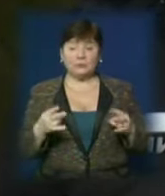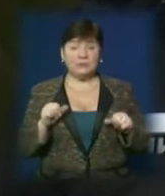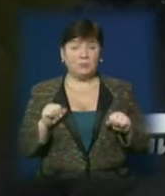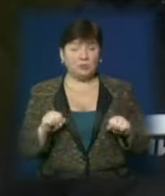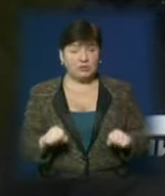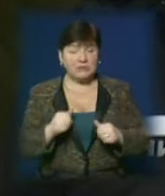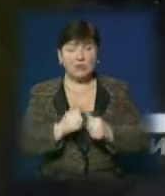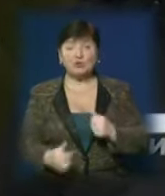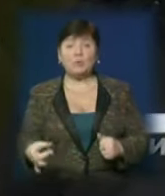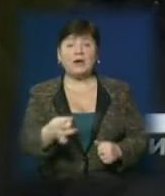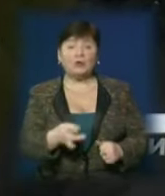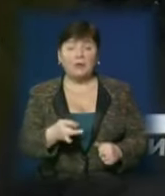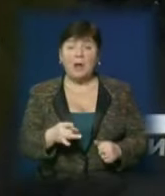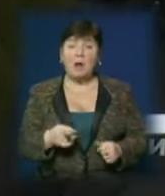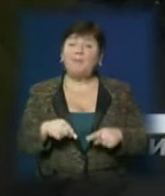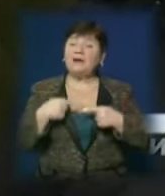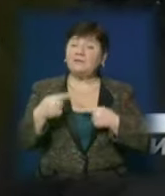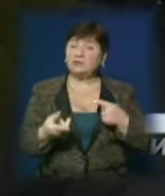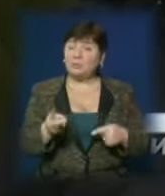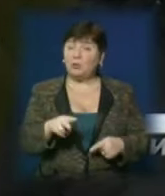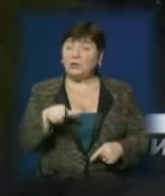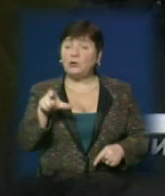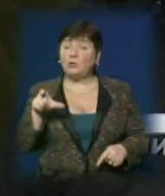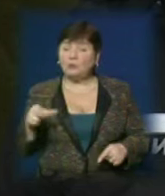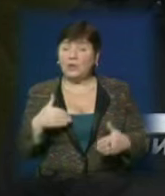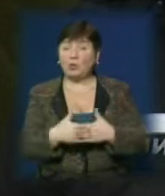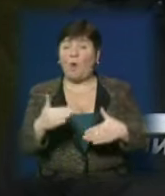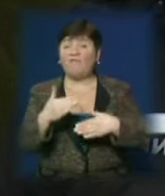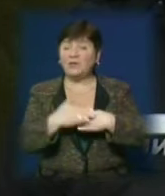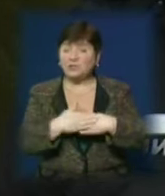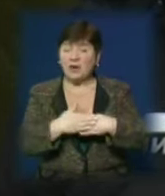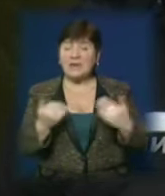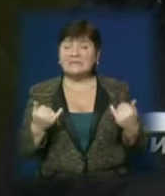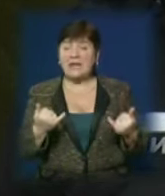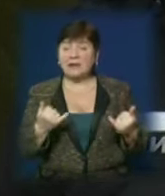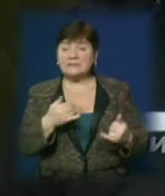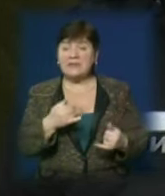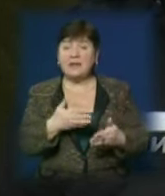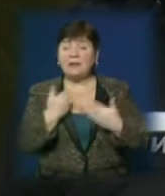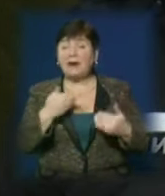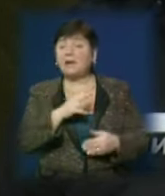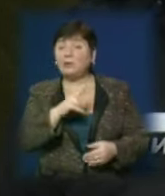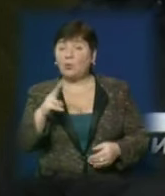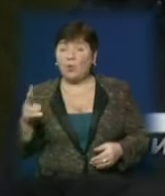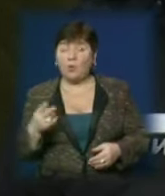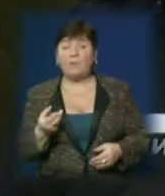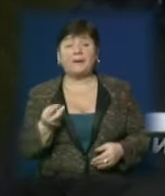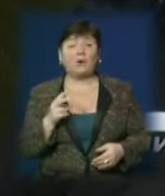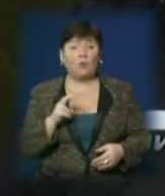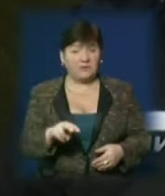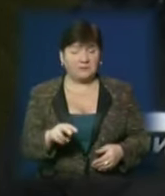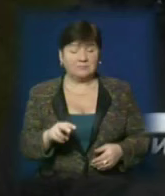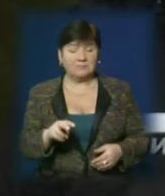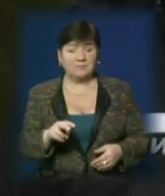встановитися в кожному районі. Переважно приходять сюди люди ближче до вечора. Днем, як ви бачите, зараз немає нікого, а ближче до вечора, в темну пору року, ночі.